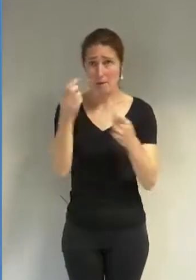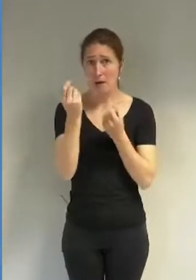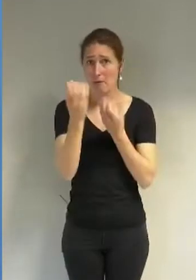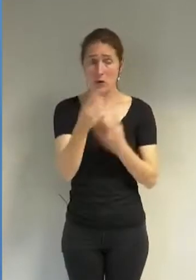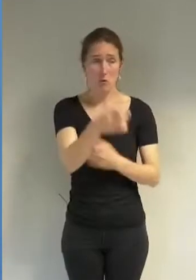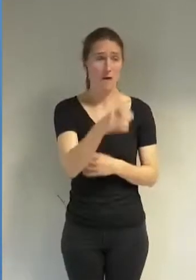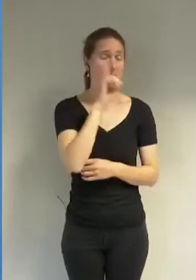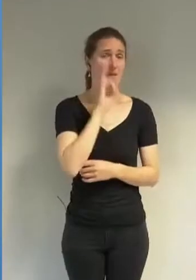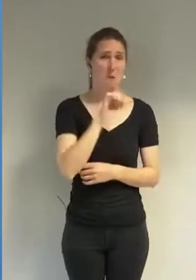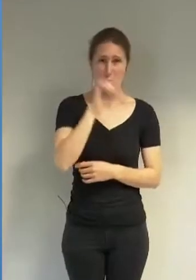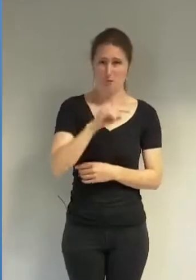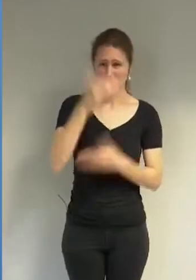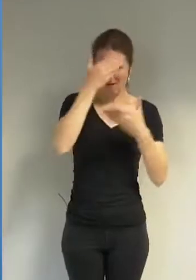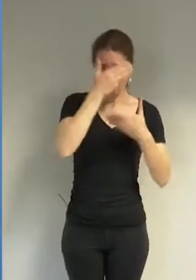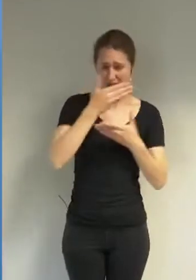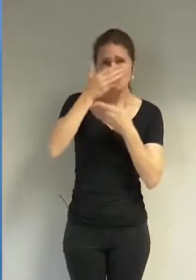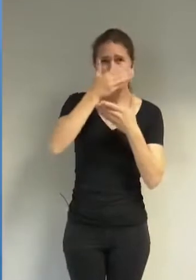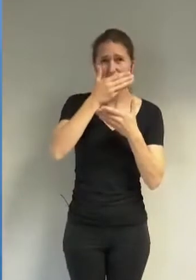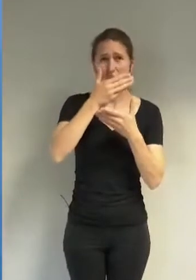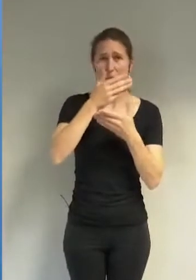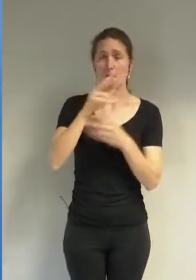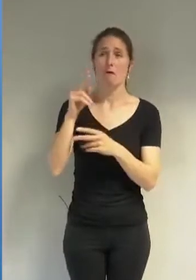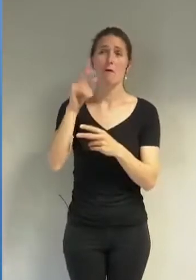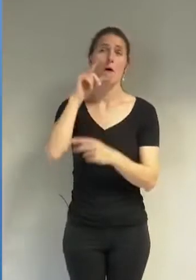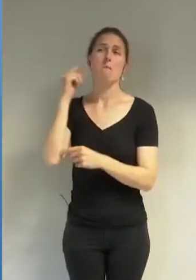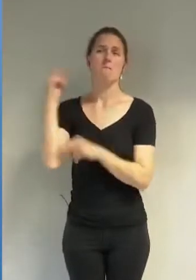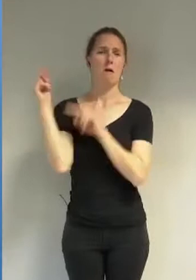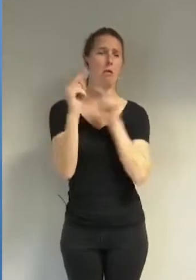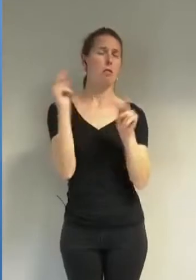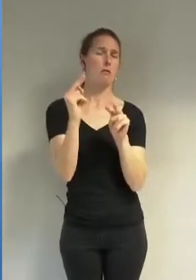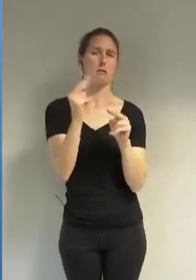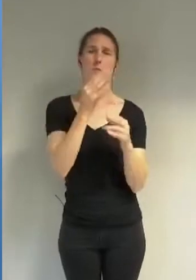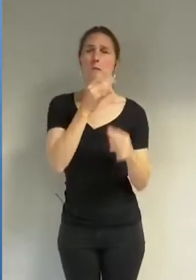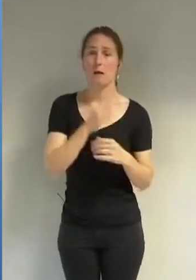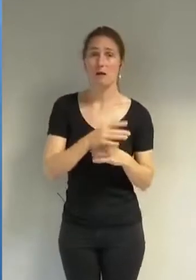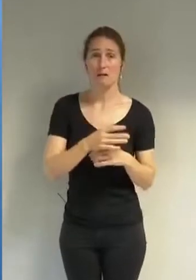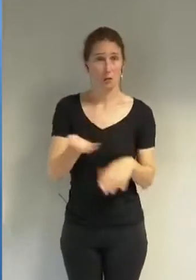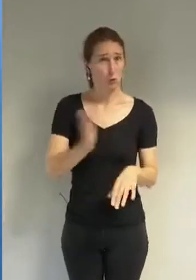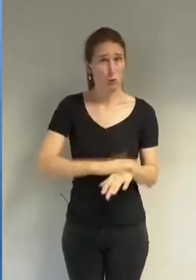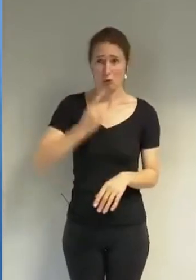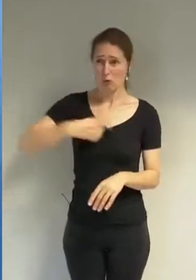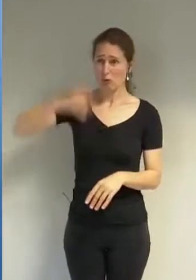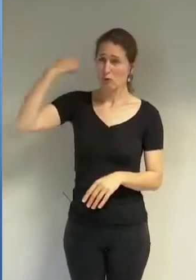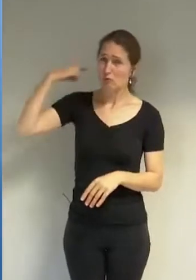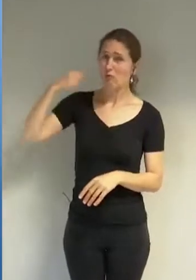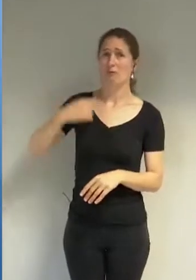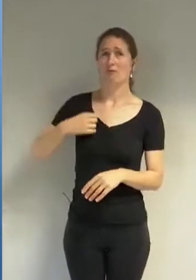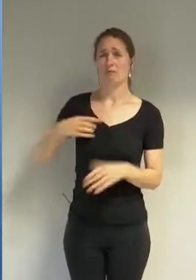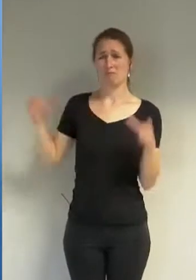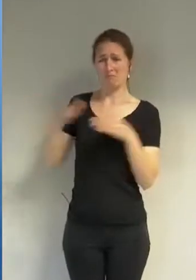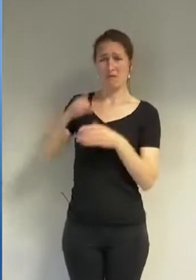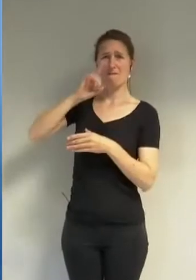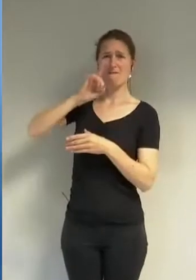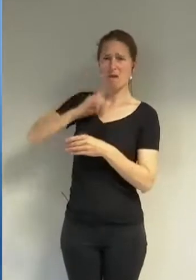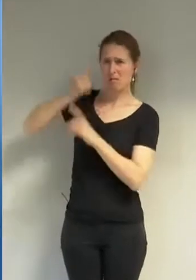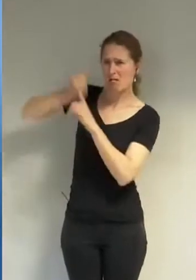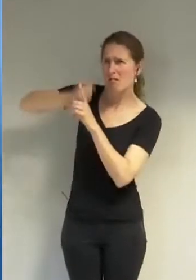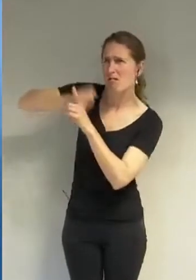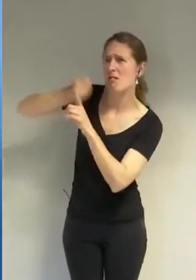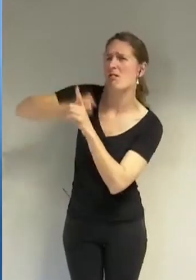du regard des hommes, tandis que nos sœurs et nos aînés ont tant sacrifié pour le droit des femmes. Droits à l'avortement,